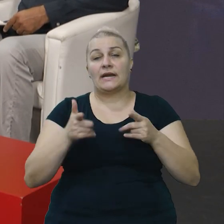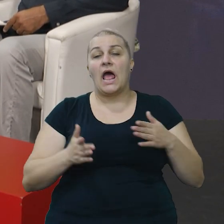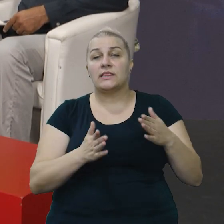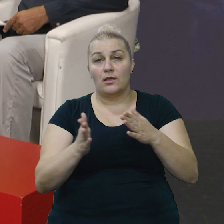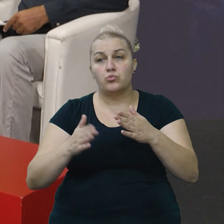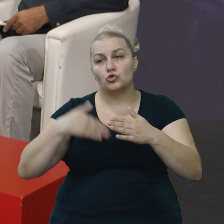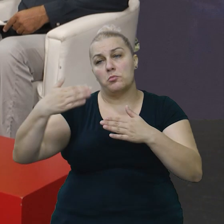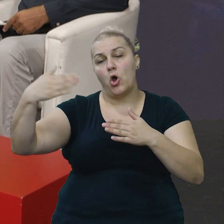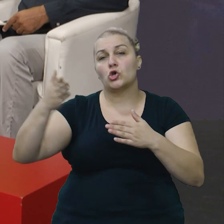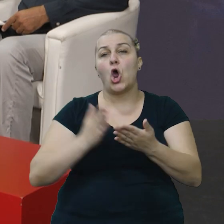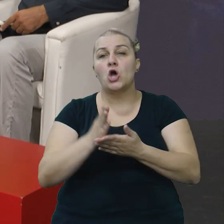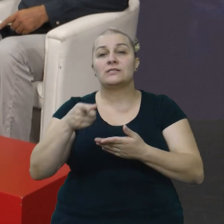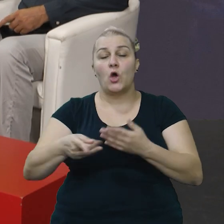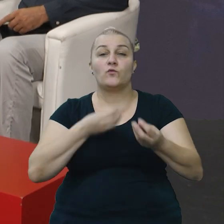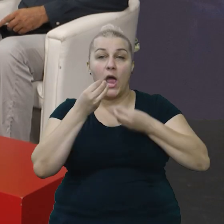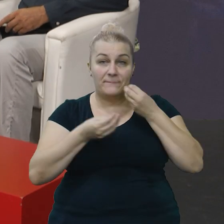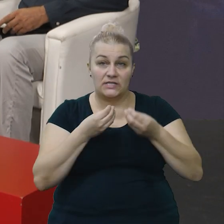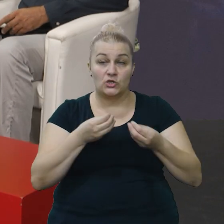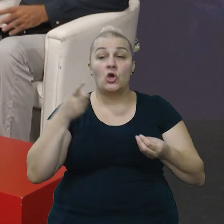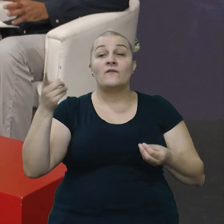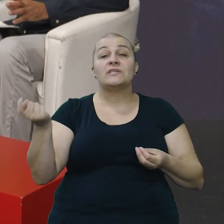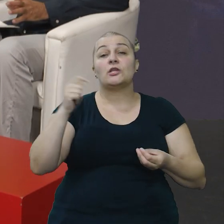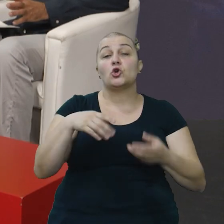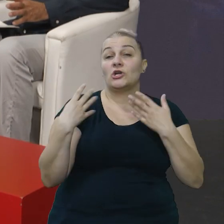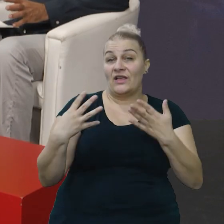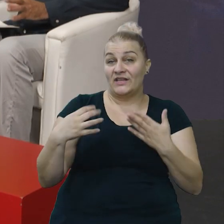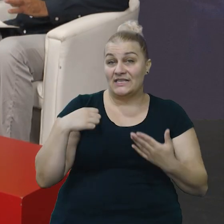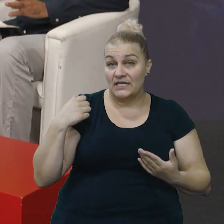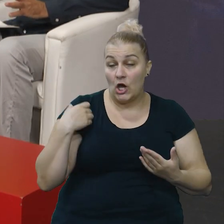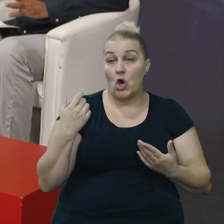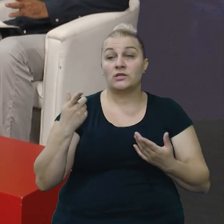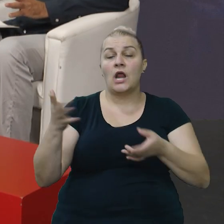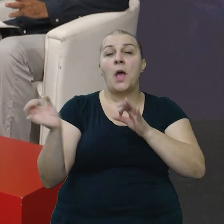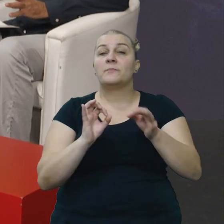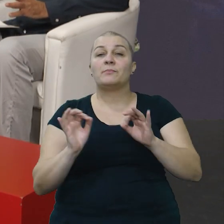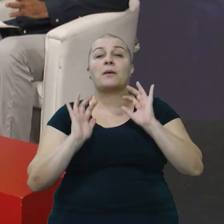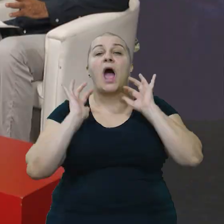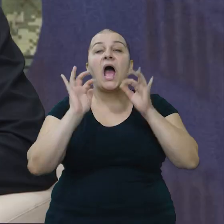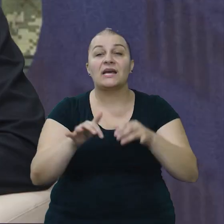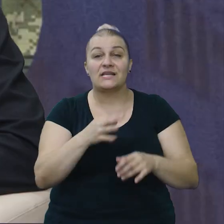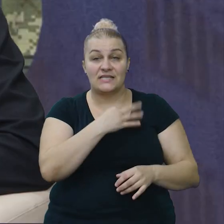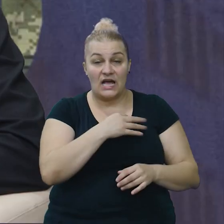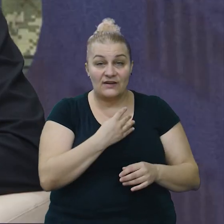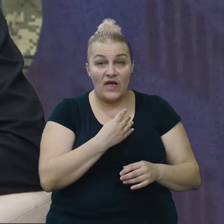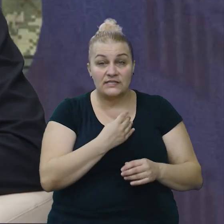ćemo nešto kroz samu emisiju. sad, vi ste došli u 1990. Sprema se agresija na Hrvatsku.